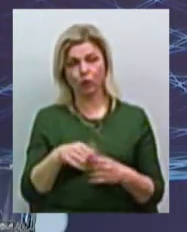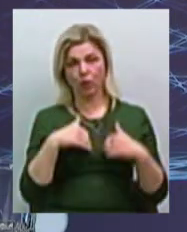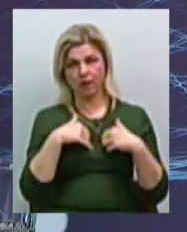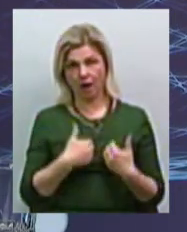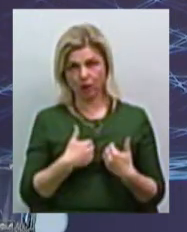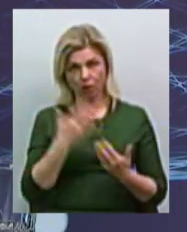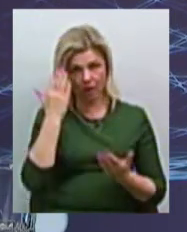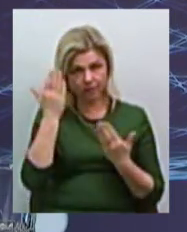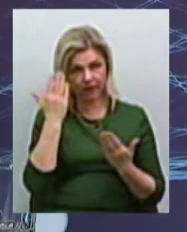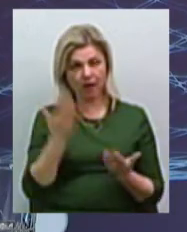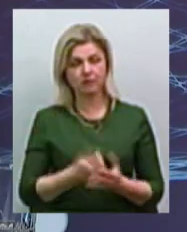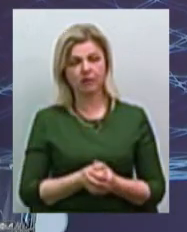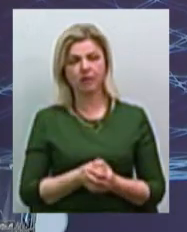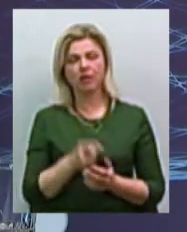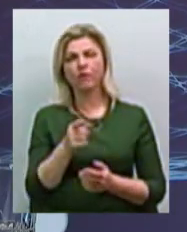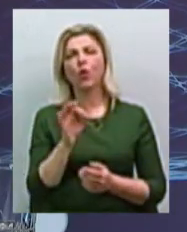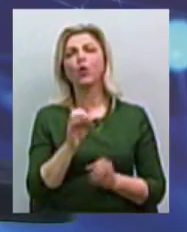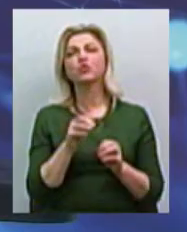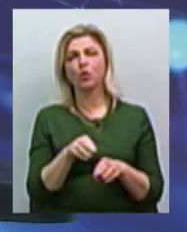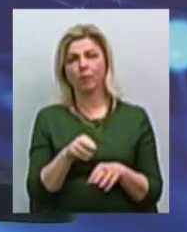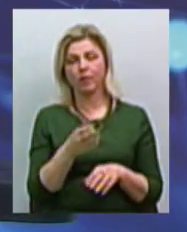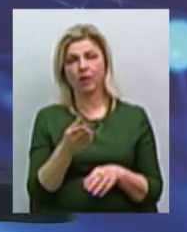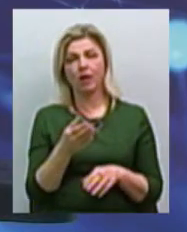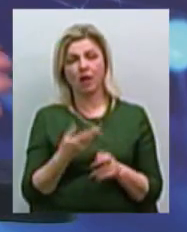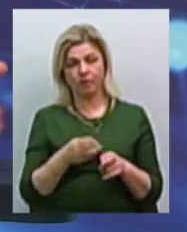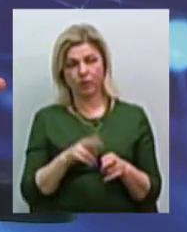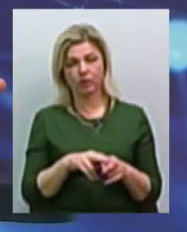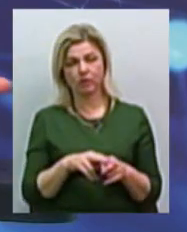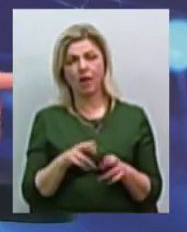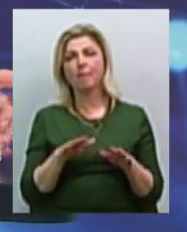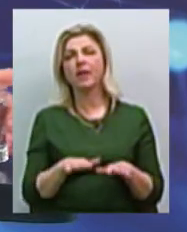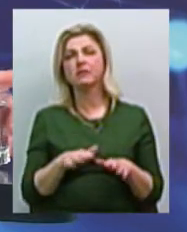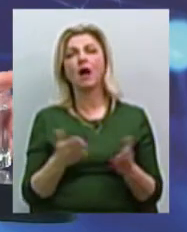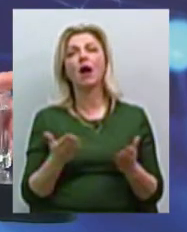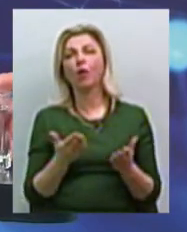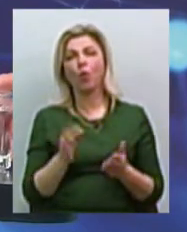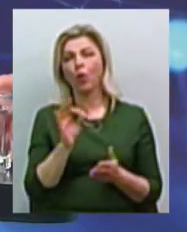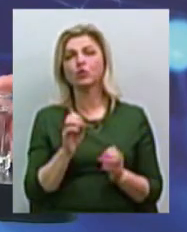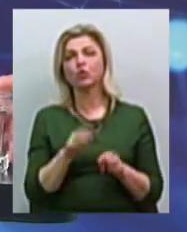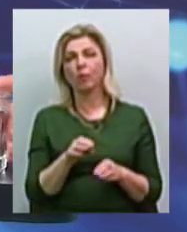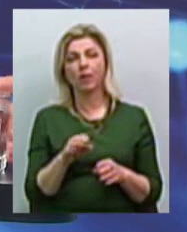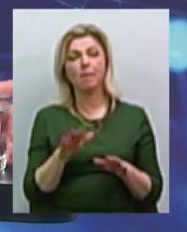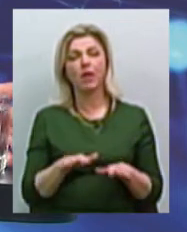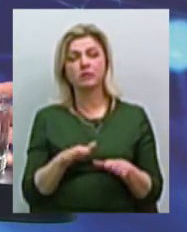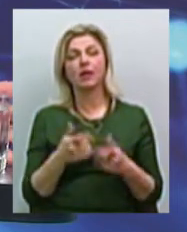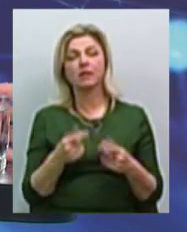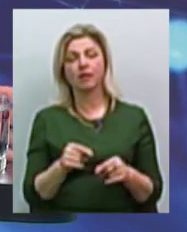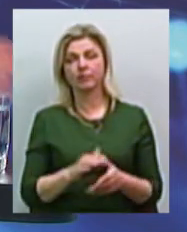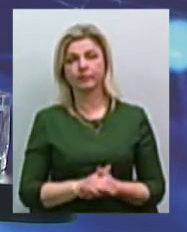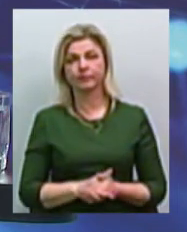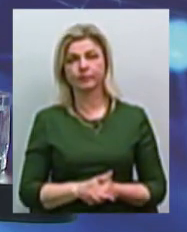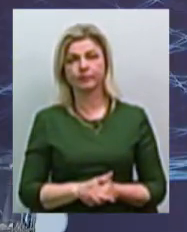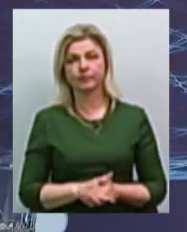Развікація? Ви маєте на увазі? другої місця немає. А яке місце ви маєте на увазі? Да. Яке місце, Рубик